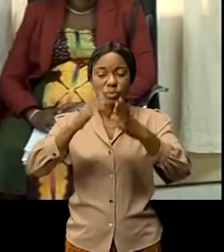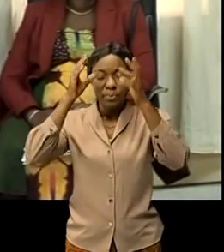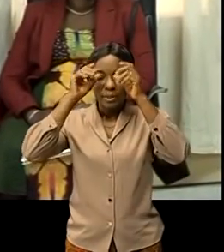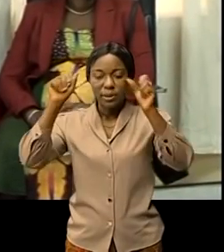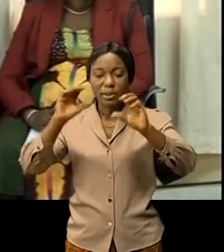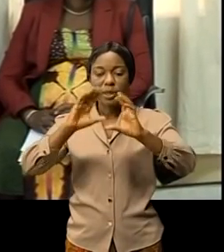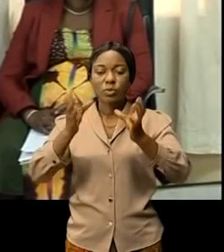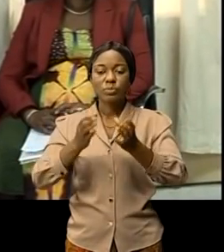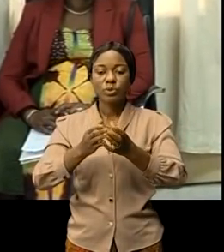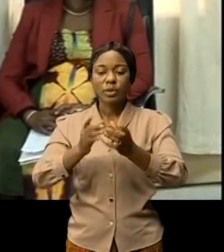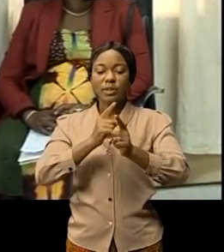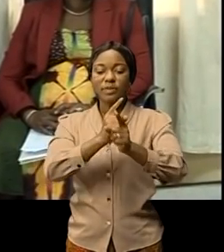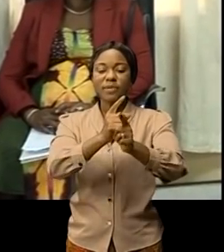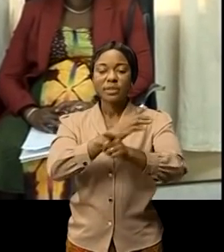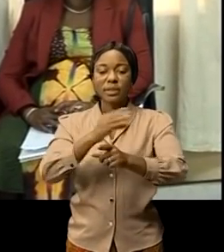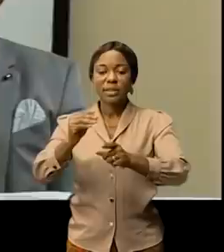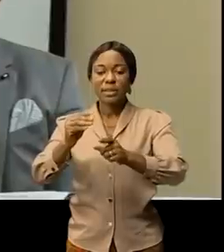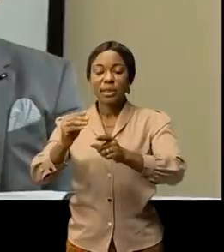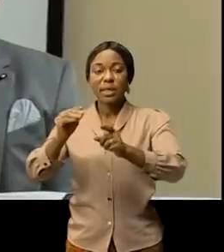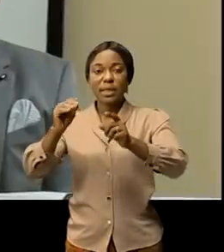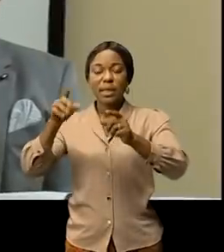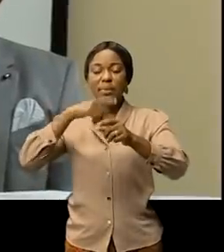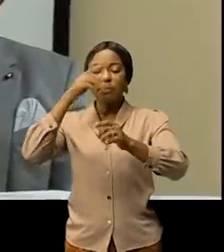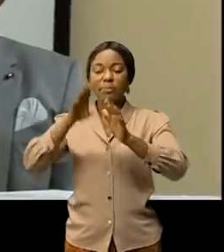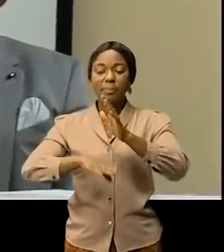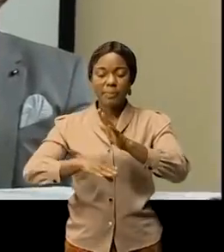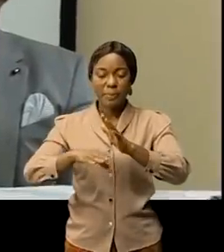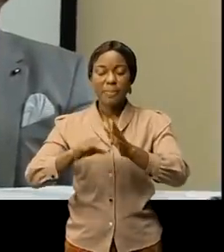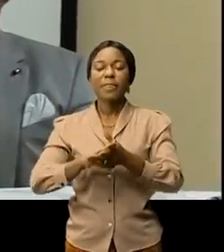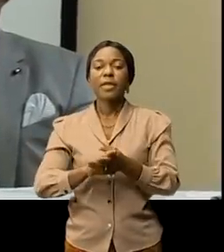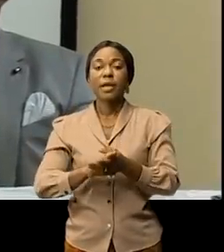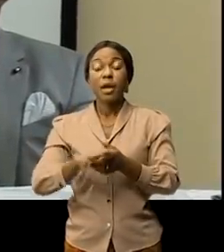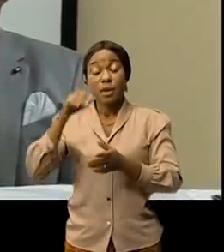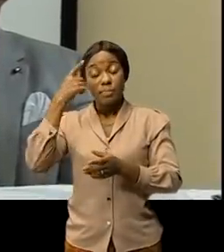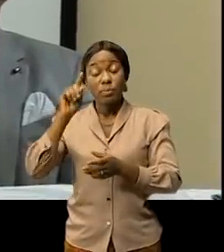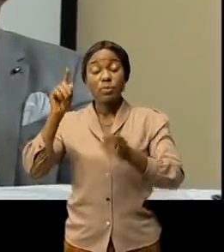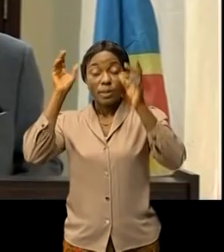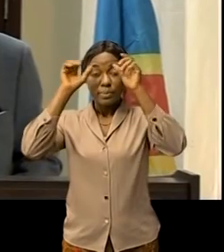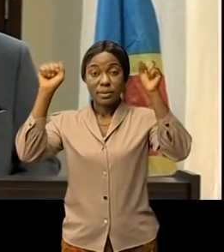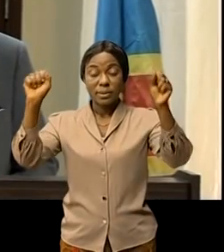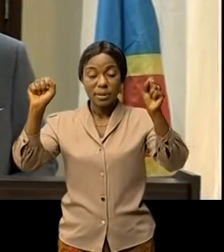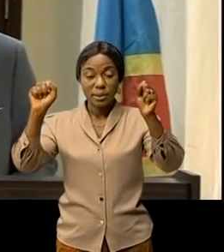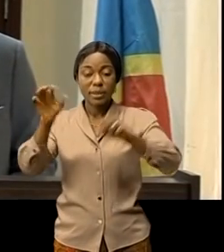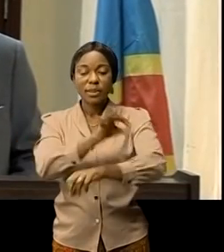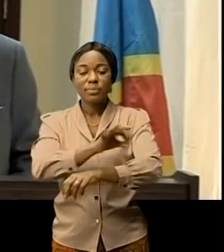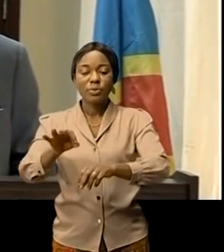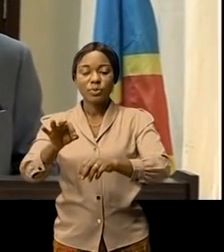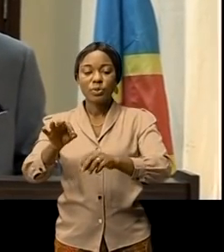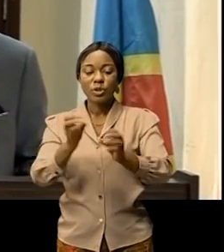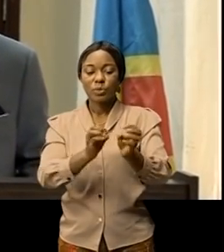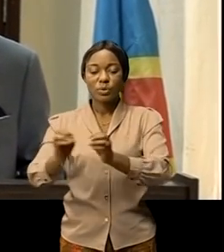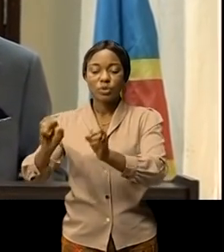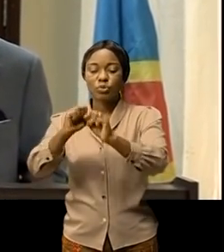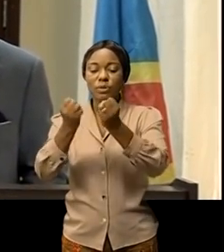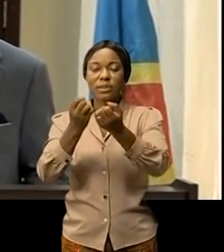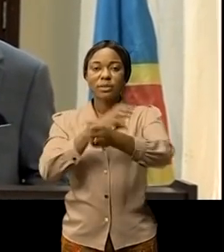la commission défense et sécurité de l'assemblée nationale pour le président du bureau de coordination de la société